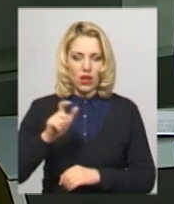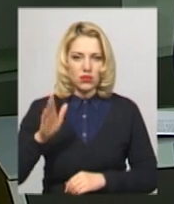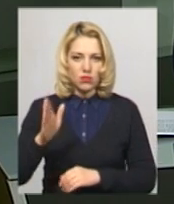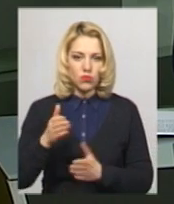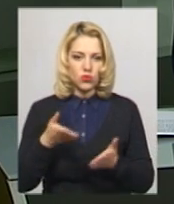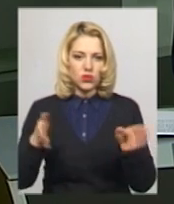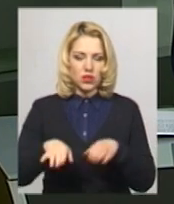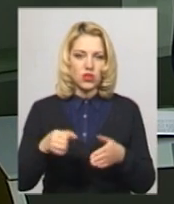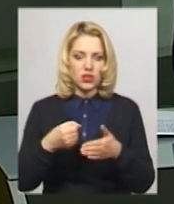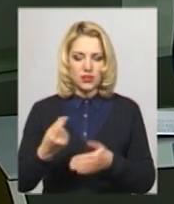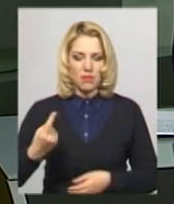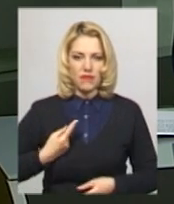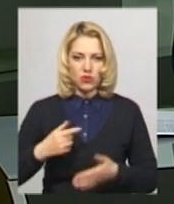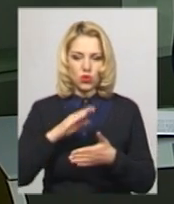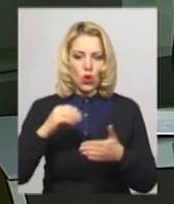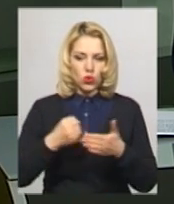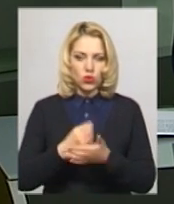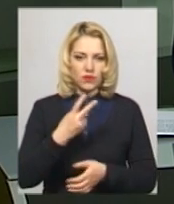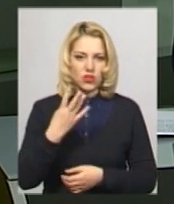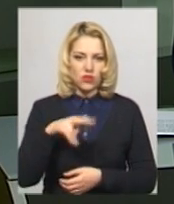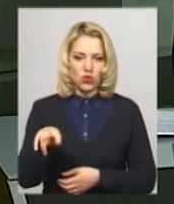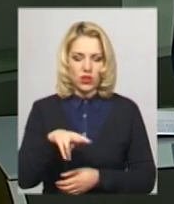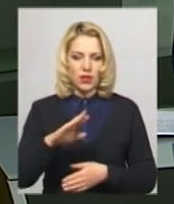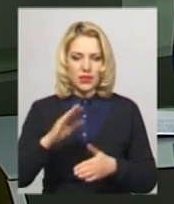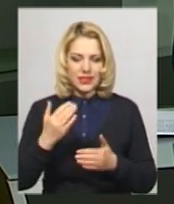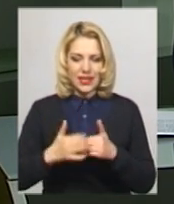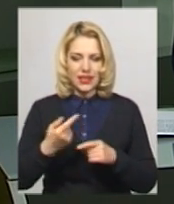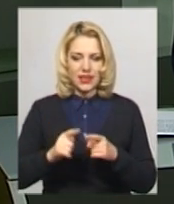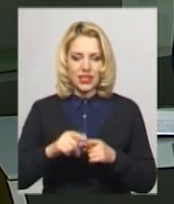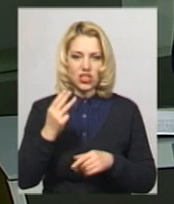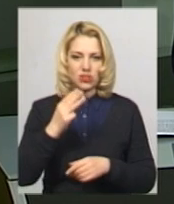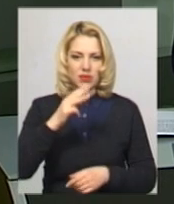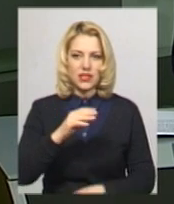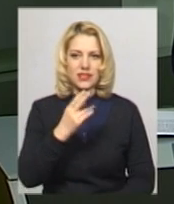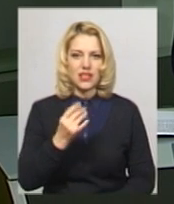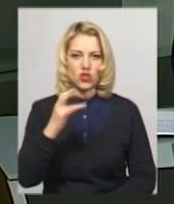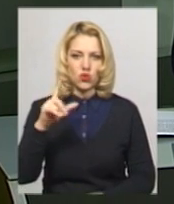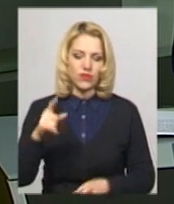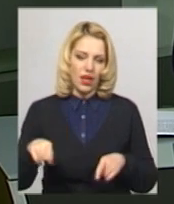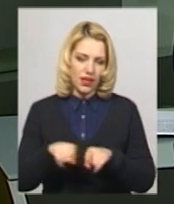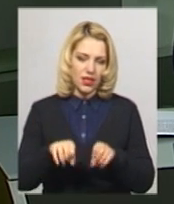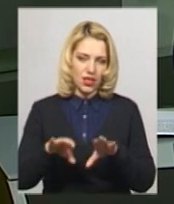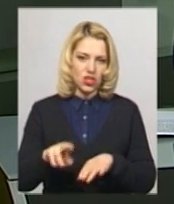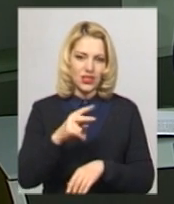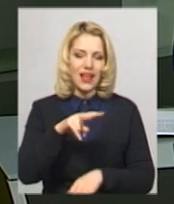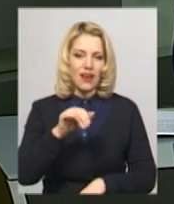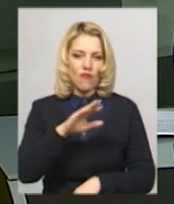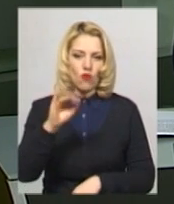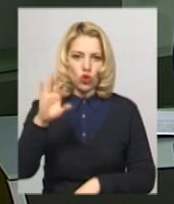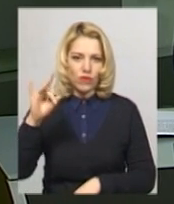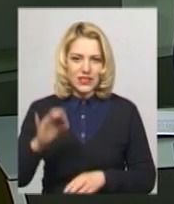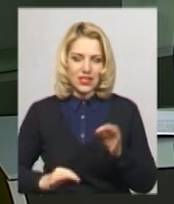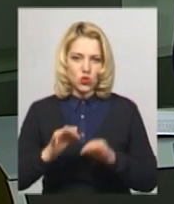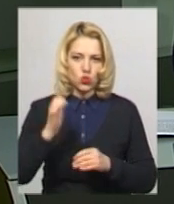24 липня. Серед них – шепетівчанин Сергій Цибізов. Таке рішення ухвалили у Лефортовському суді Москви. Необхідність